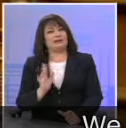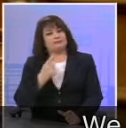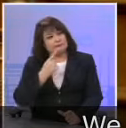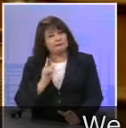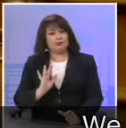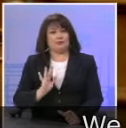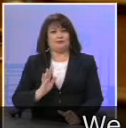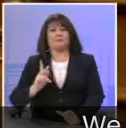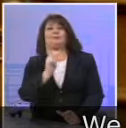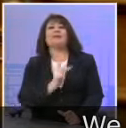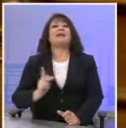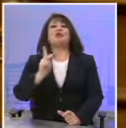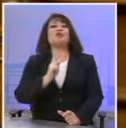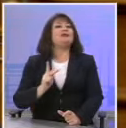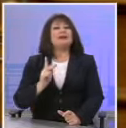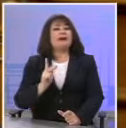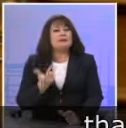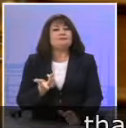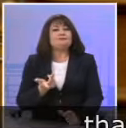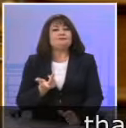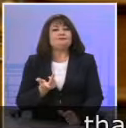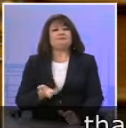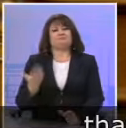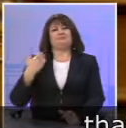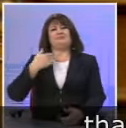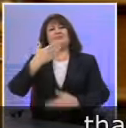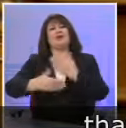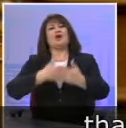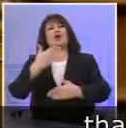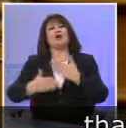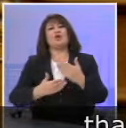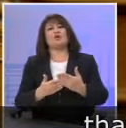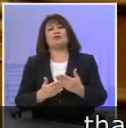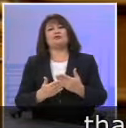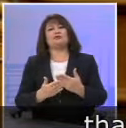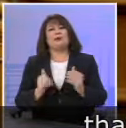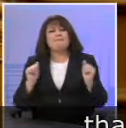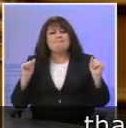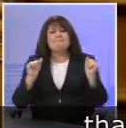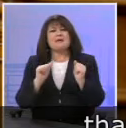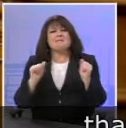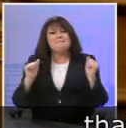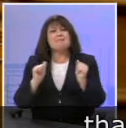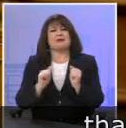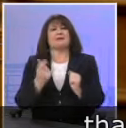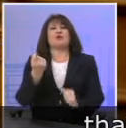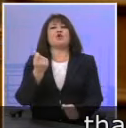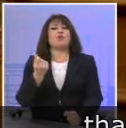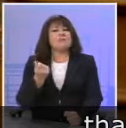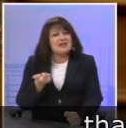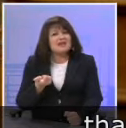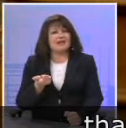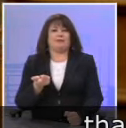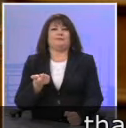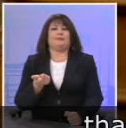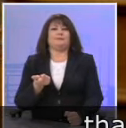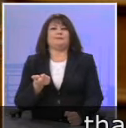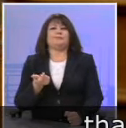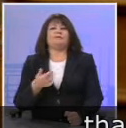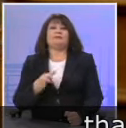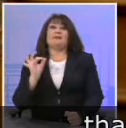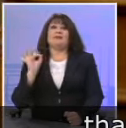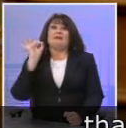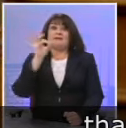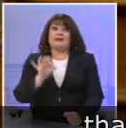κοινωνία η οποία έχει υποστεί τα τελευταία χρόνια μια οξύτατη πίεση, οικονομική, και την έχει